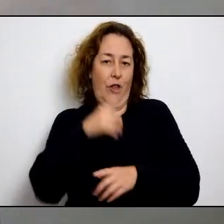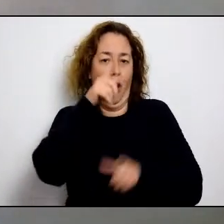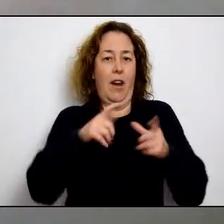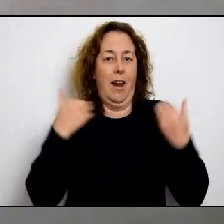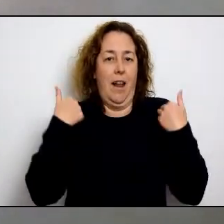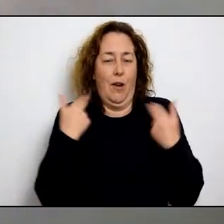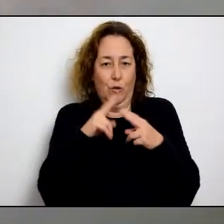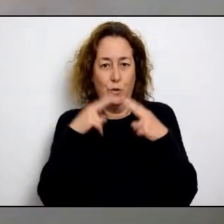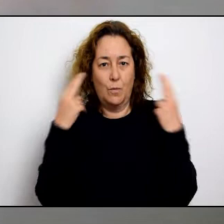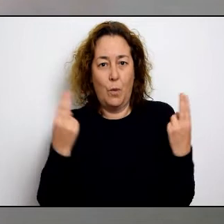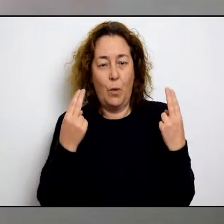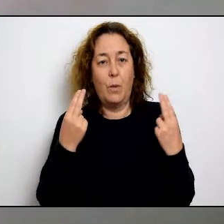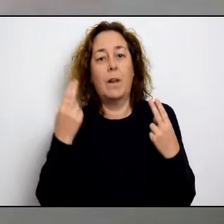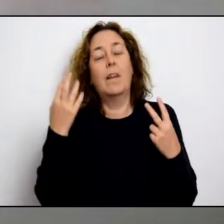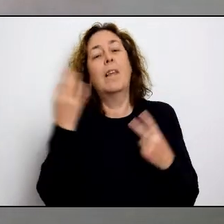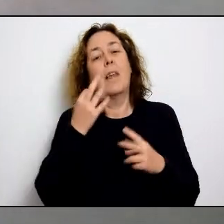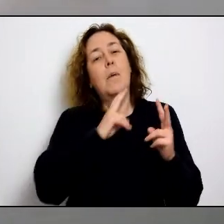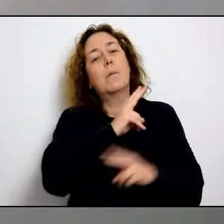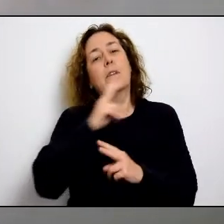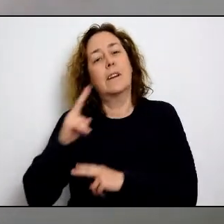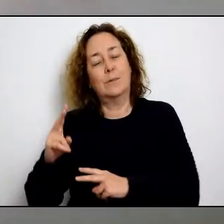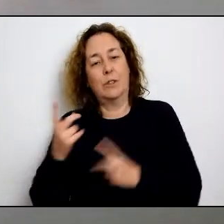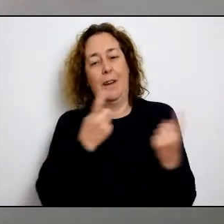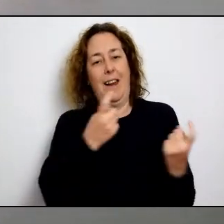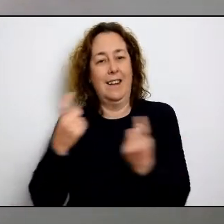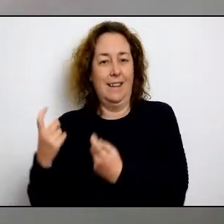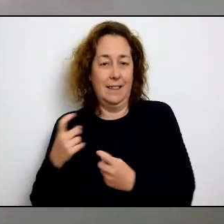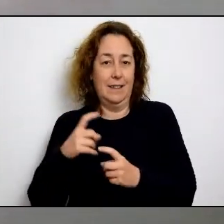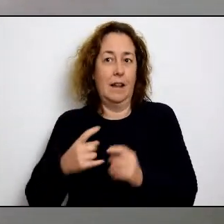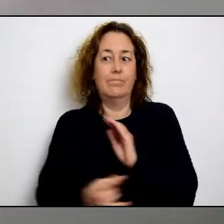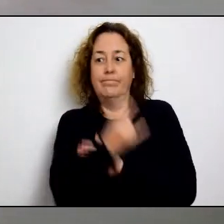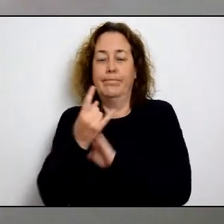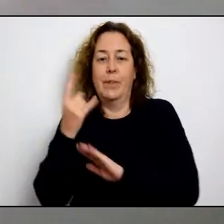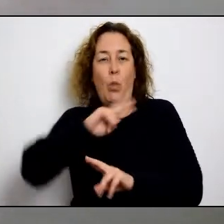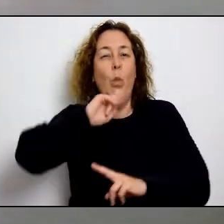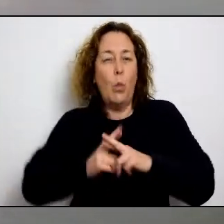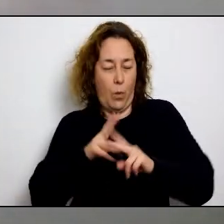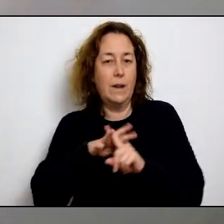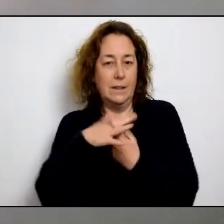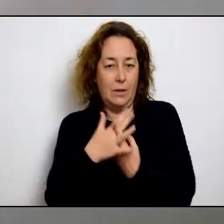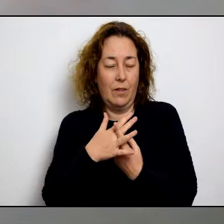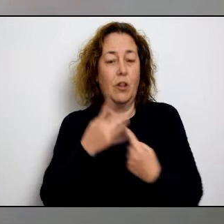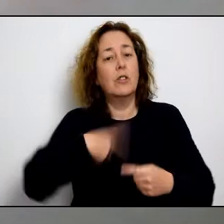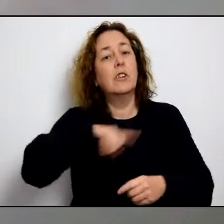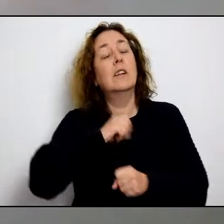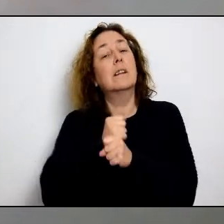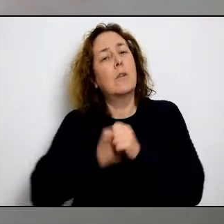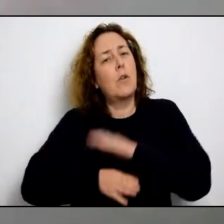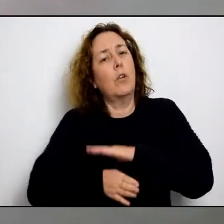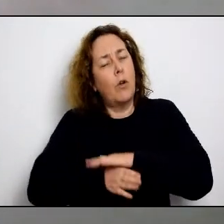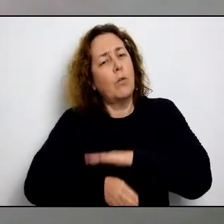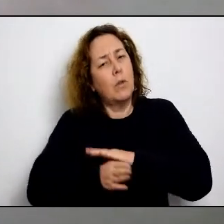no mos podem relaxar, els primers que no podem fer són els carres públics i les administracions que estem al càrrec de respondre a totes les